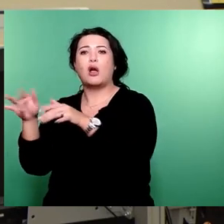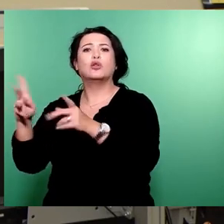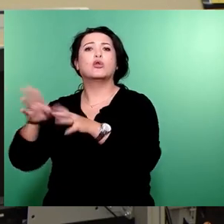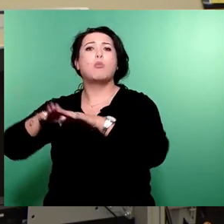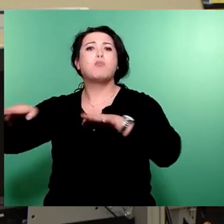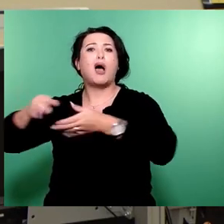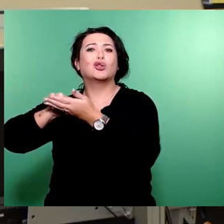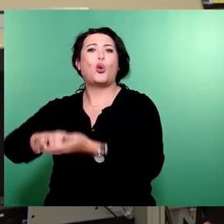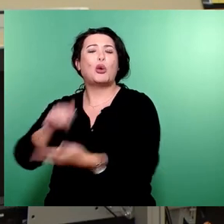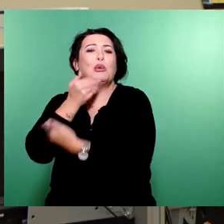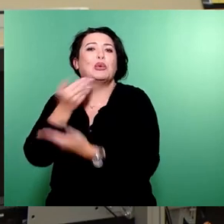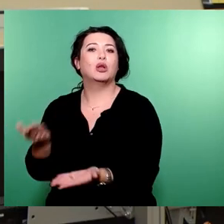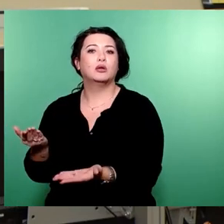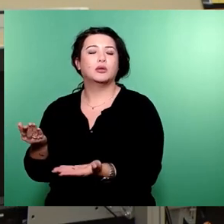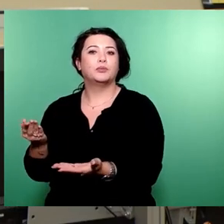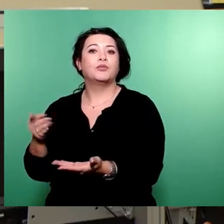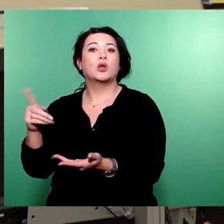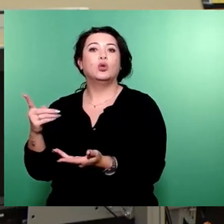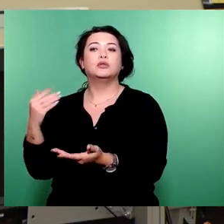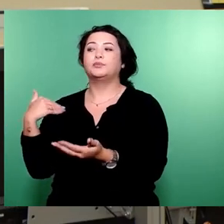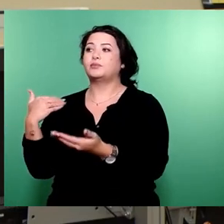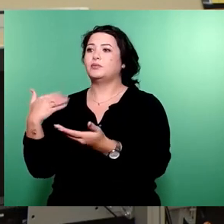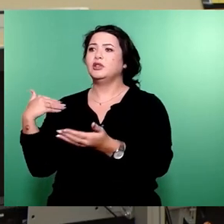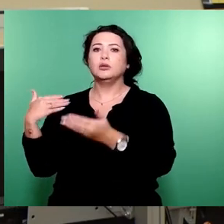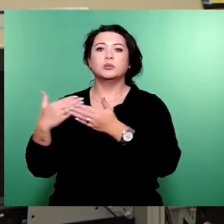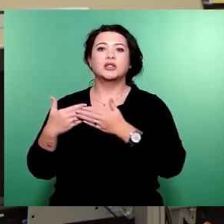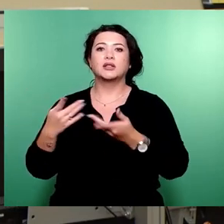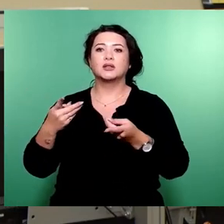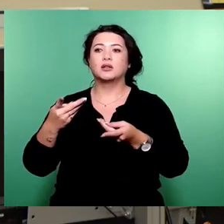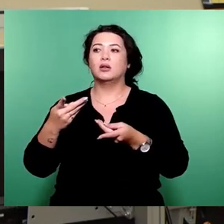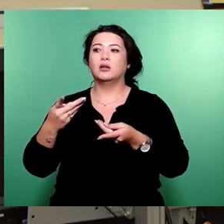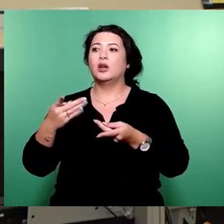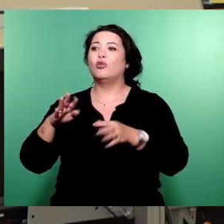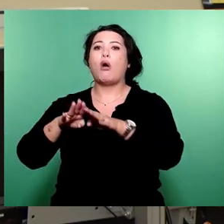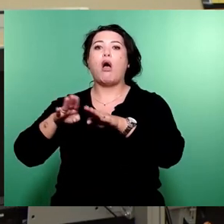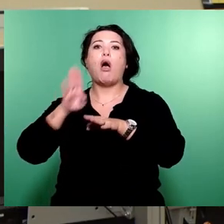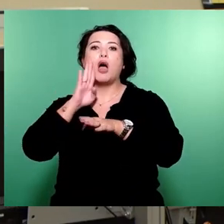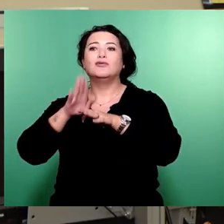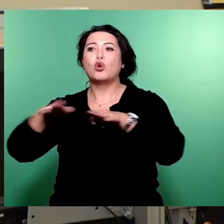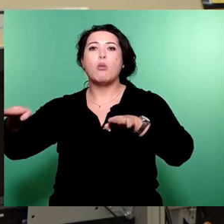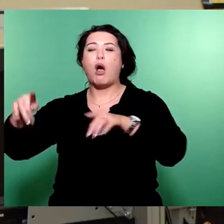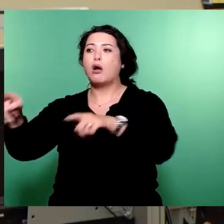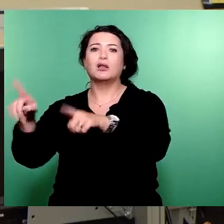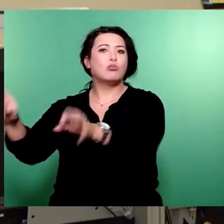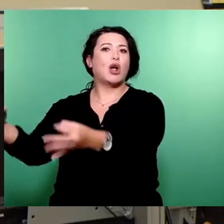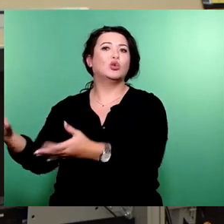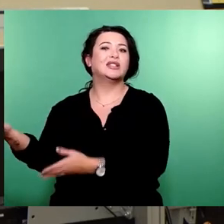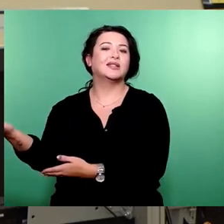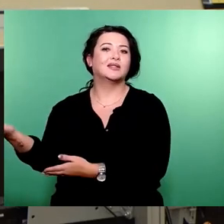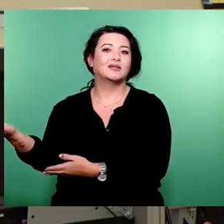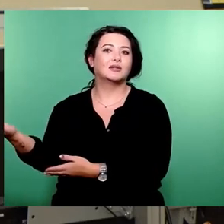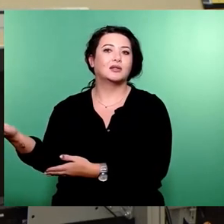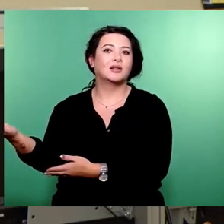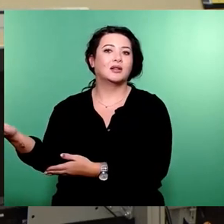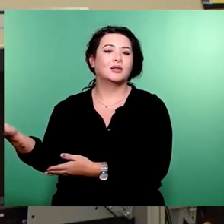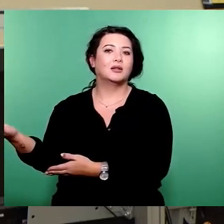auch nie, auch in den Karten, die uns gegeben worden sind, irgendwie mal Anwohnerparken durchgesetzt werden wird. Und insofern ist es, und das können Sie sogar